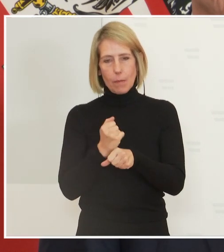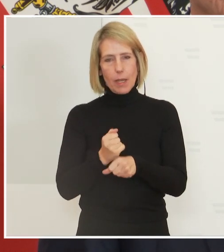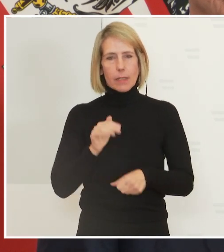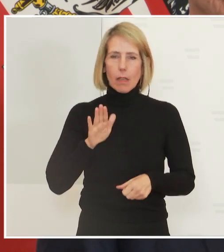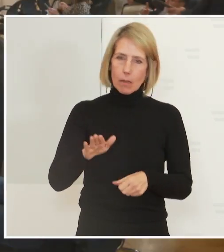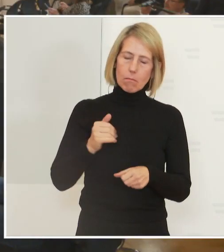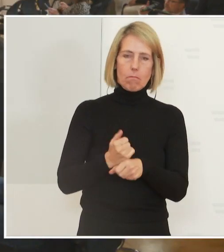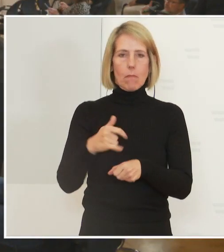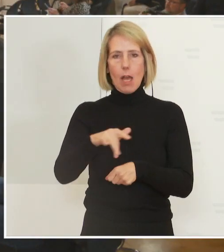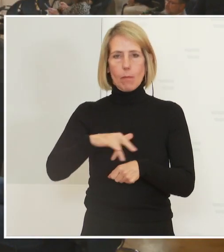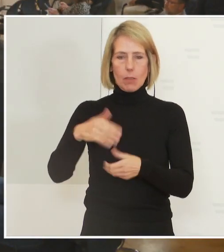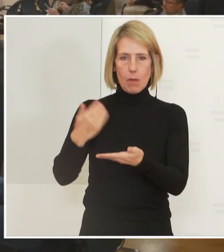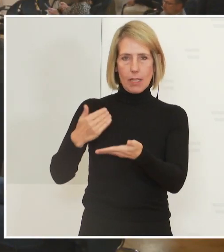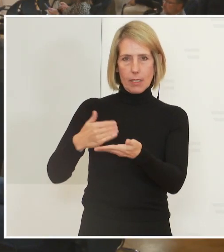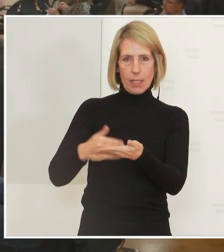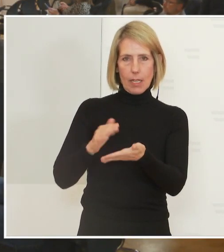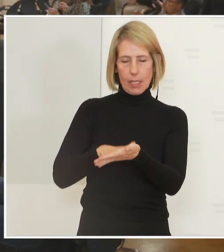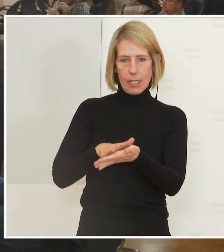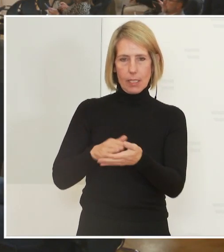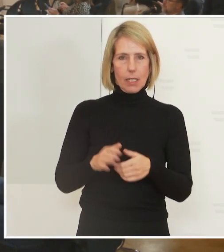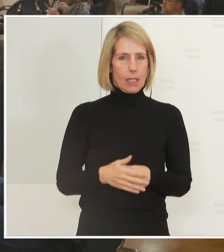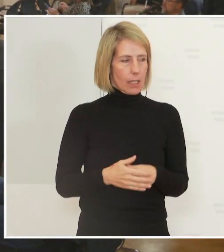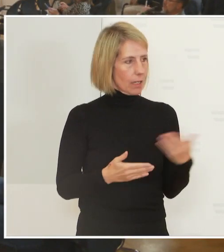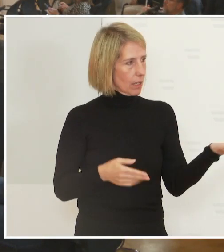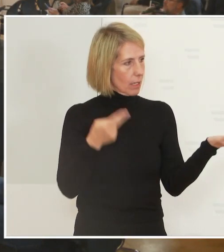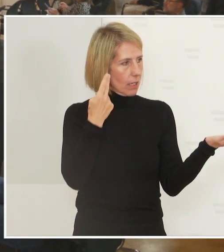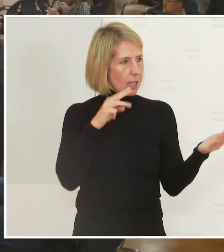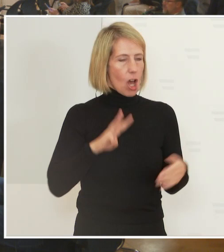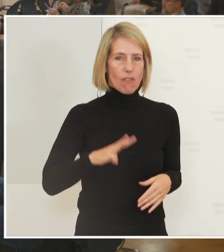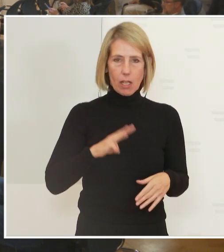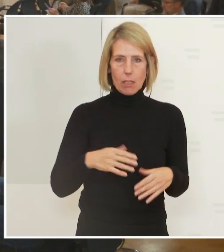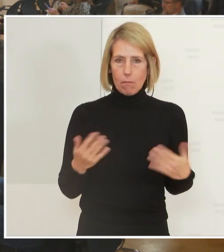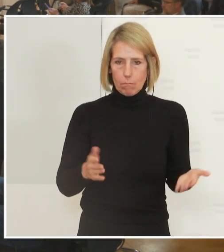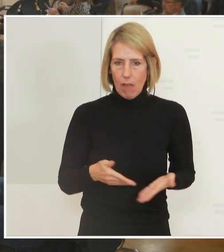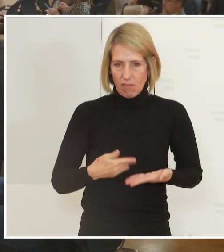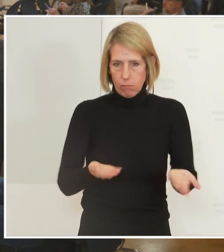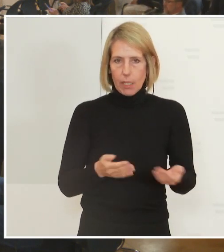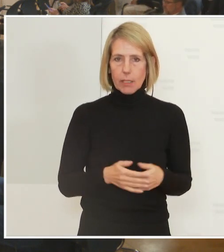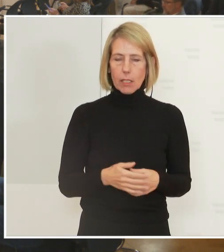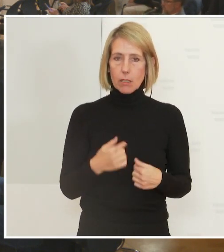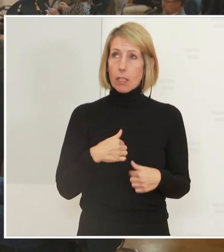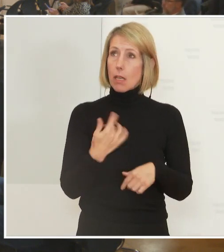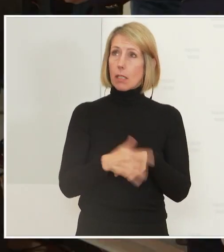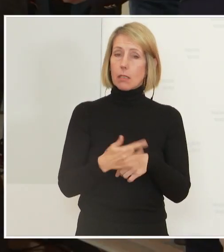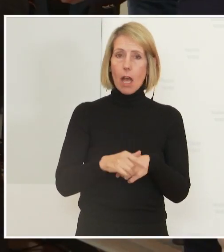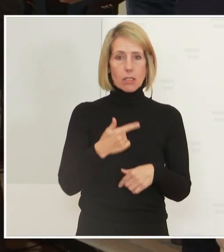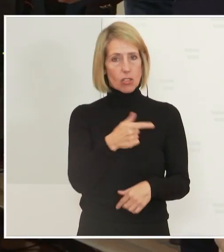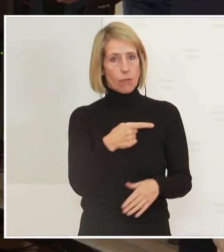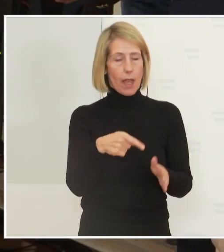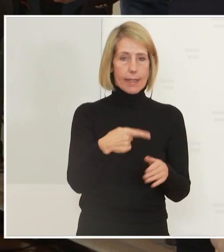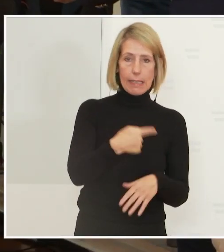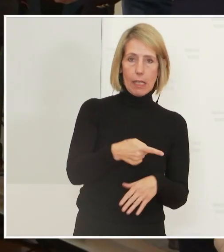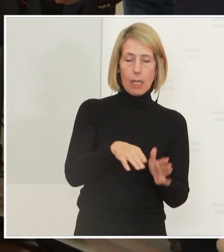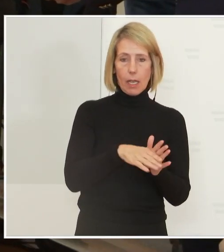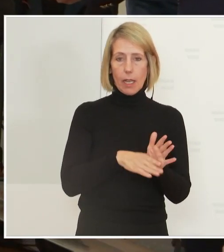Arbeitsplatzes. Da würde ich gerne bei Herrn Wagner nachfragen, was bringt es, wenn ich als Gast die 2G-Regel erfülle, also geimpft bin,